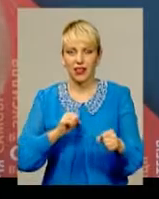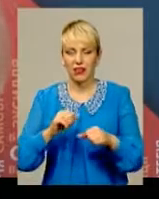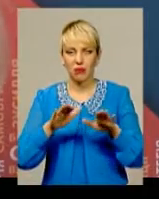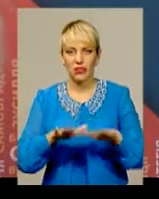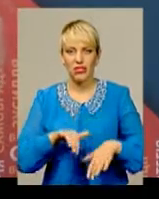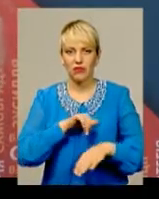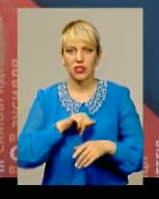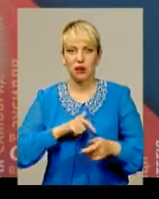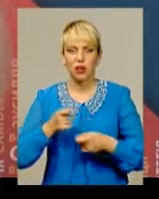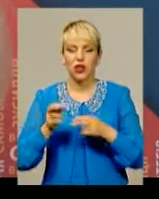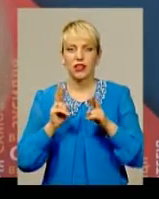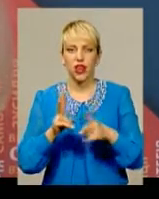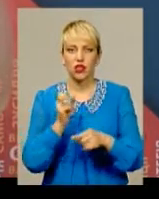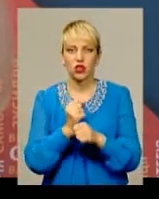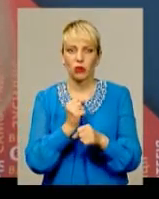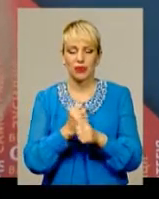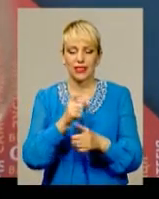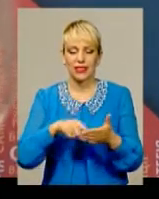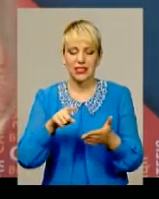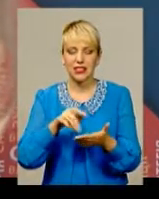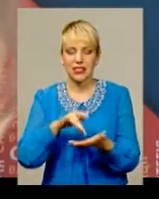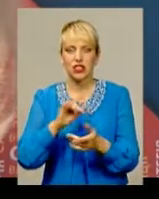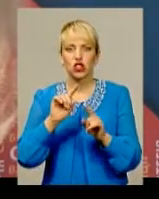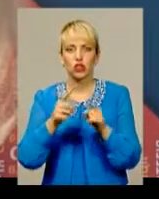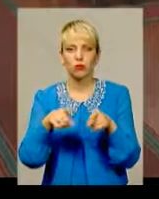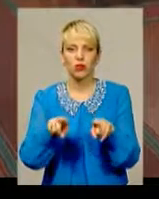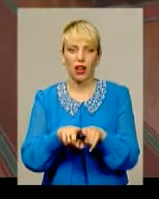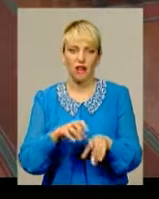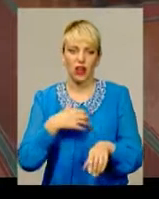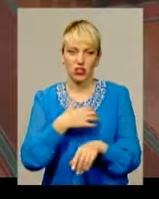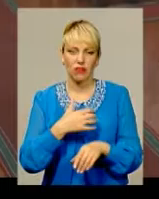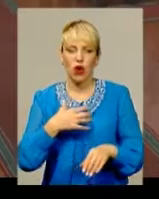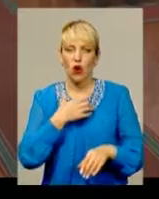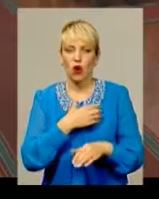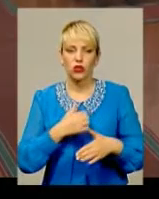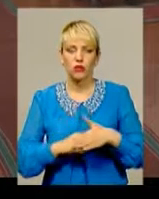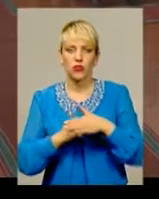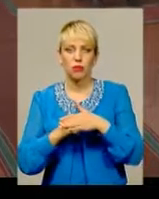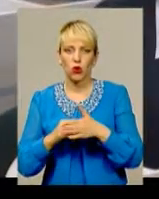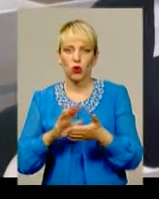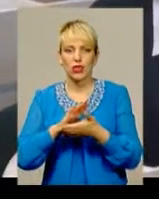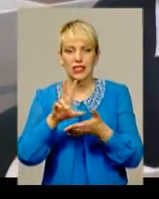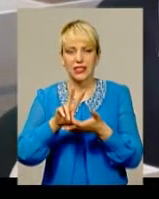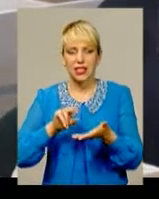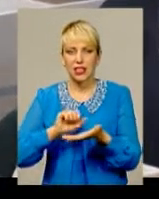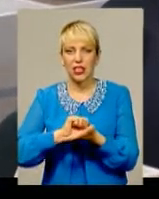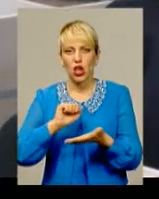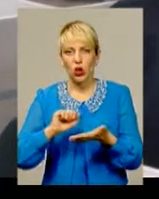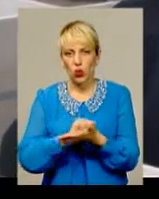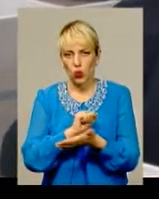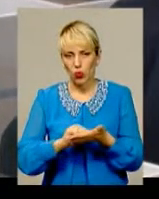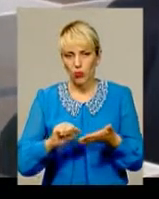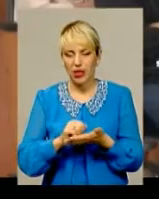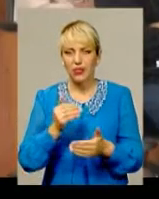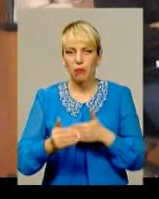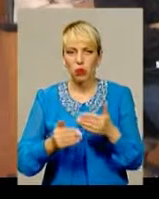яким чином зробити децентралізацію і чому це так важливо». Основні положення, зразки документів і навіть покрокова інструкція,